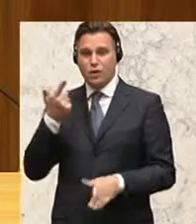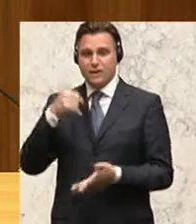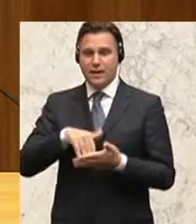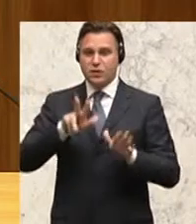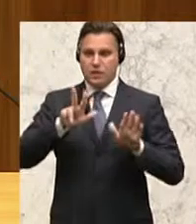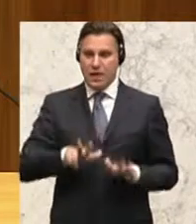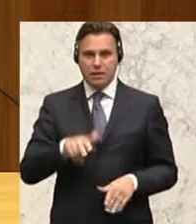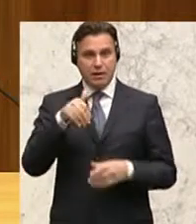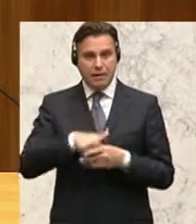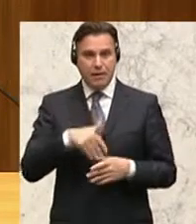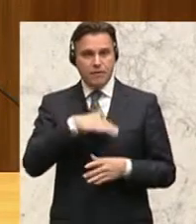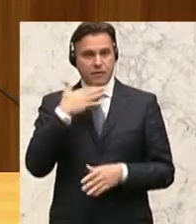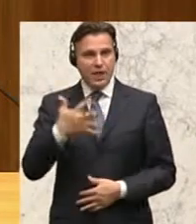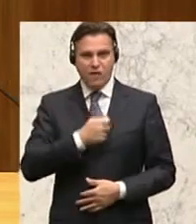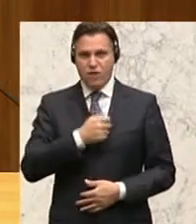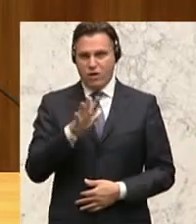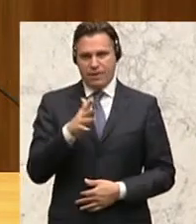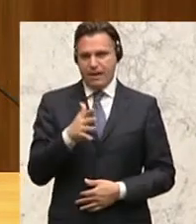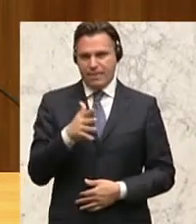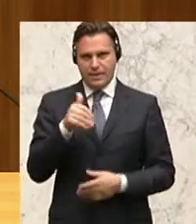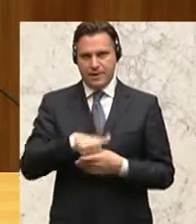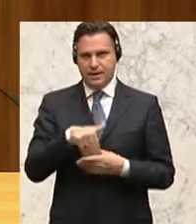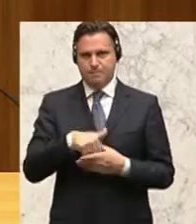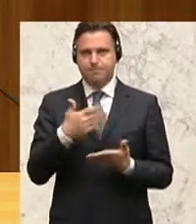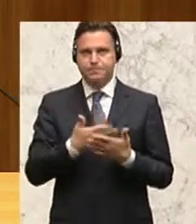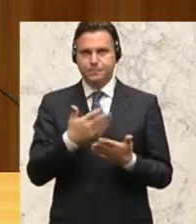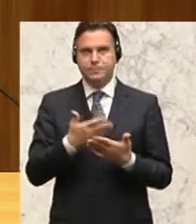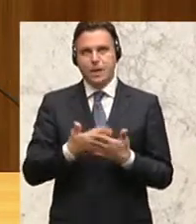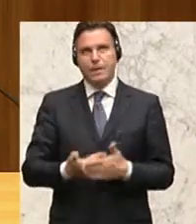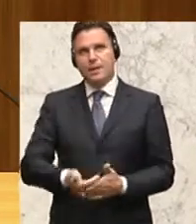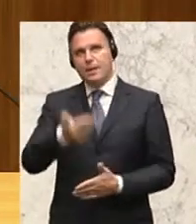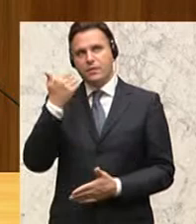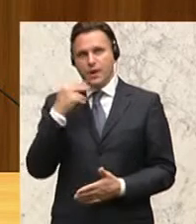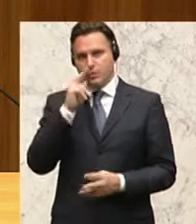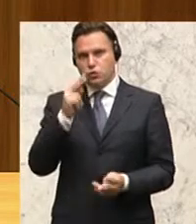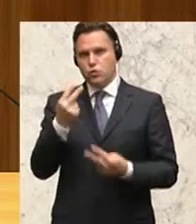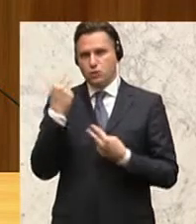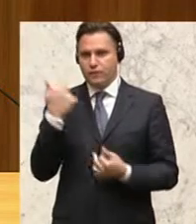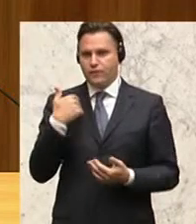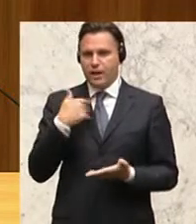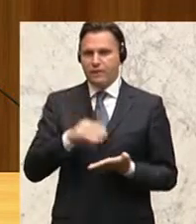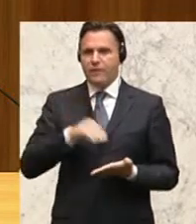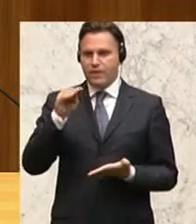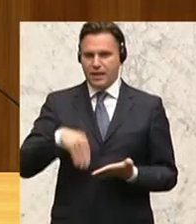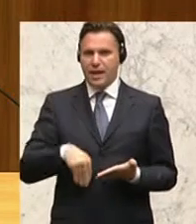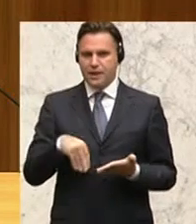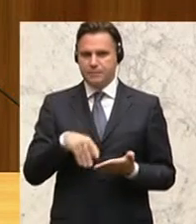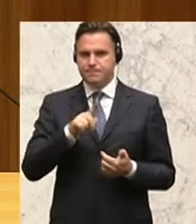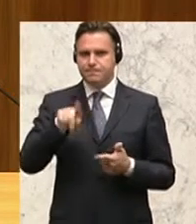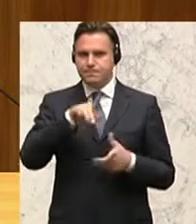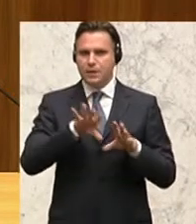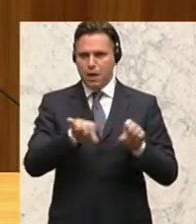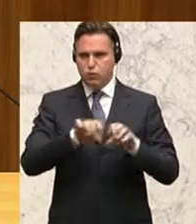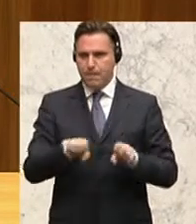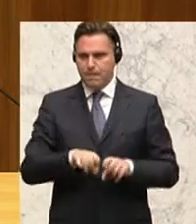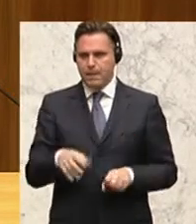Erfolgsstory war. Man muss aber auch zurückblenden und sagen, zu dem Zeitpunkt, wo die Verträge zu einem großen Teil abgeschlossen worden sind,